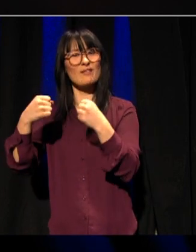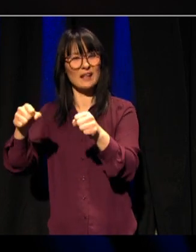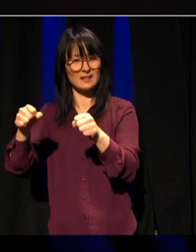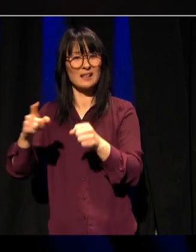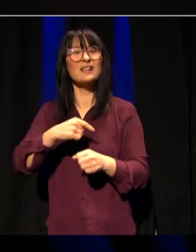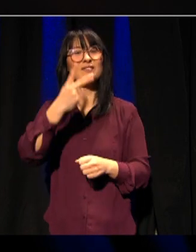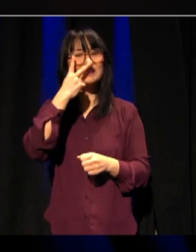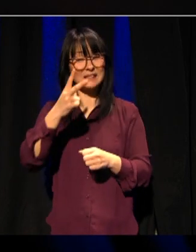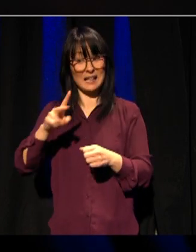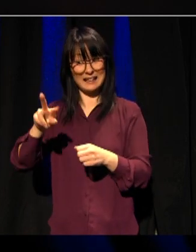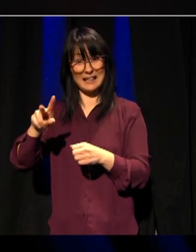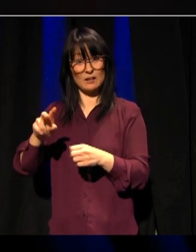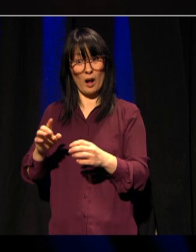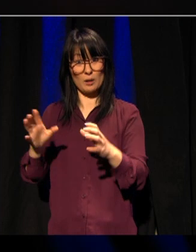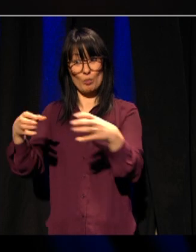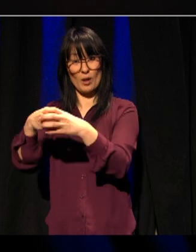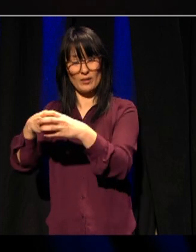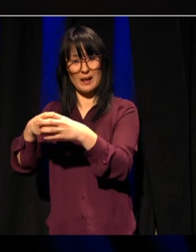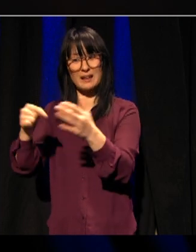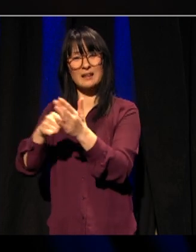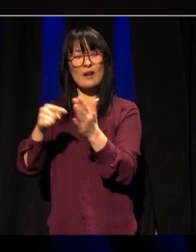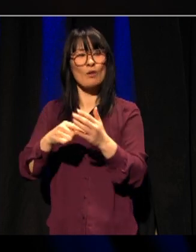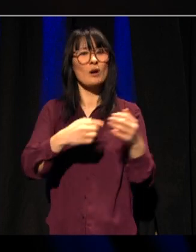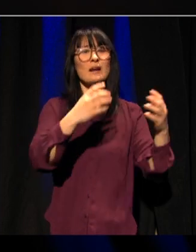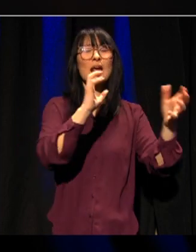visket ut de geografiske avstandene.